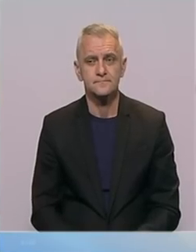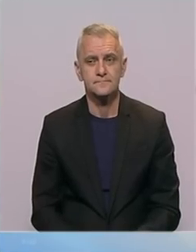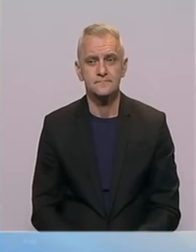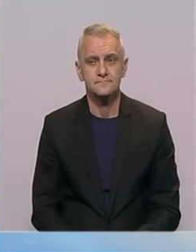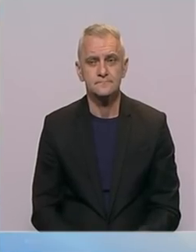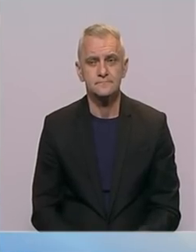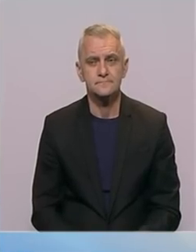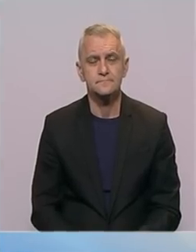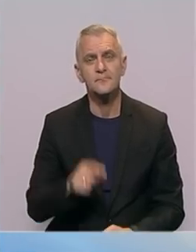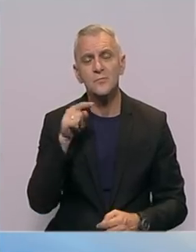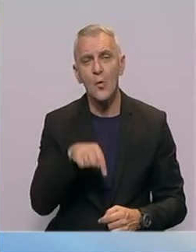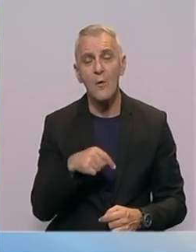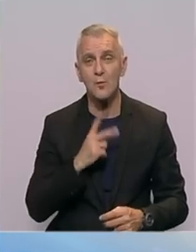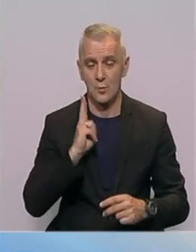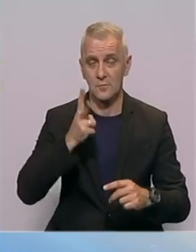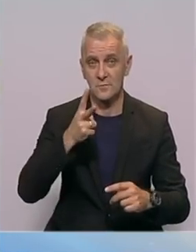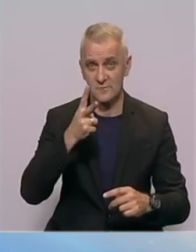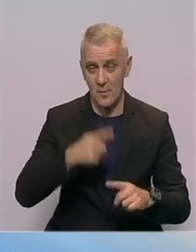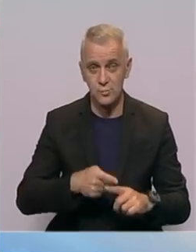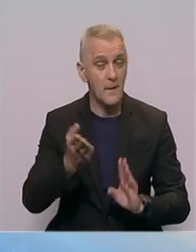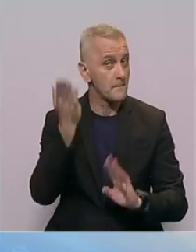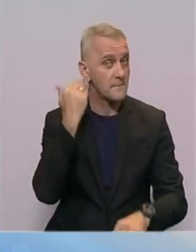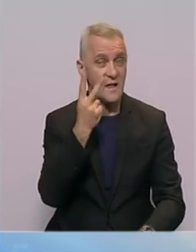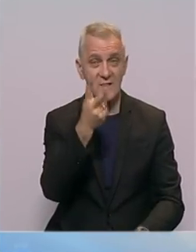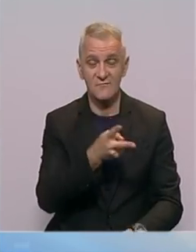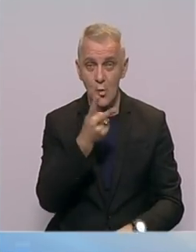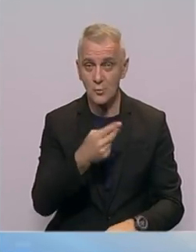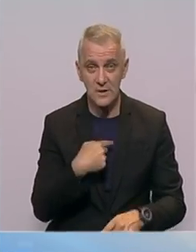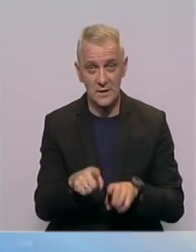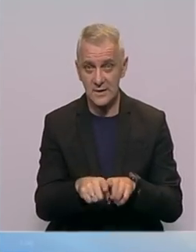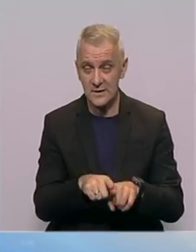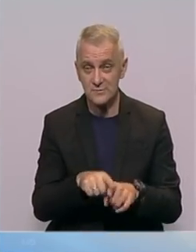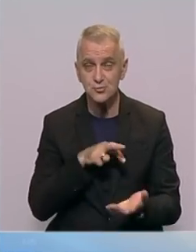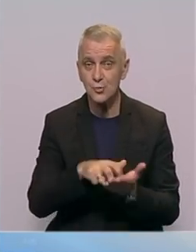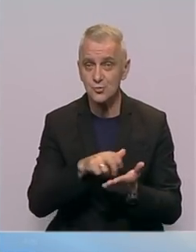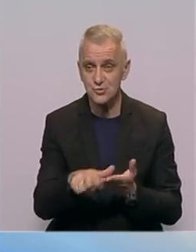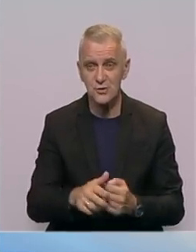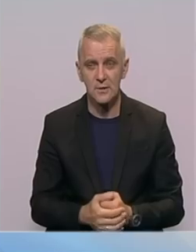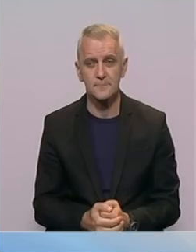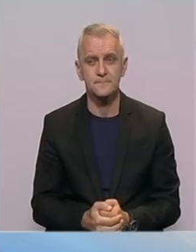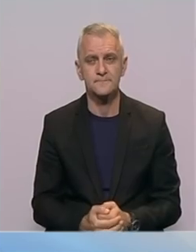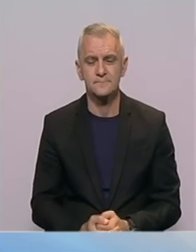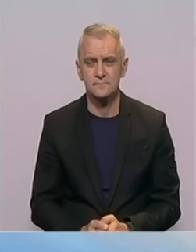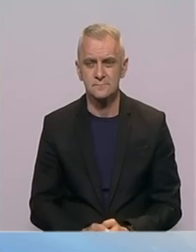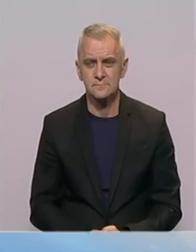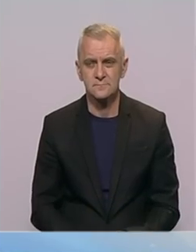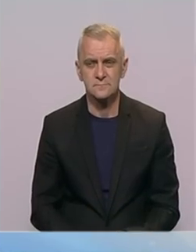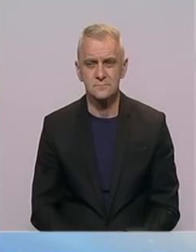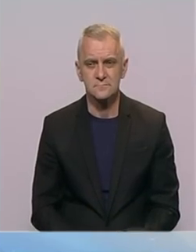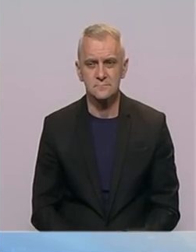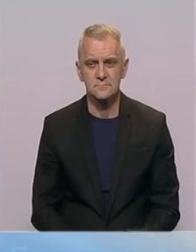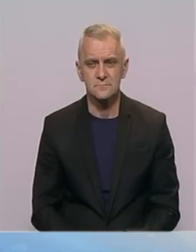Pa, ovo mi je drugi put, prije dvije godine sam išla, ali